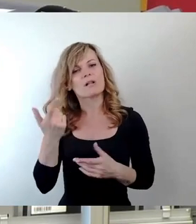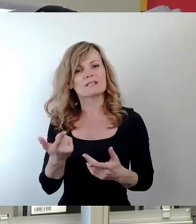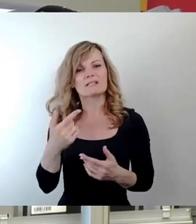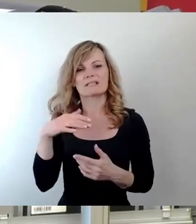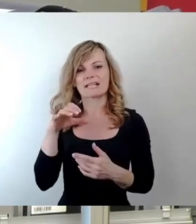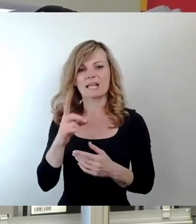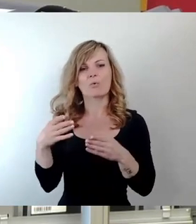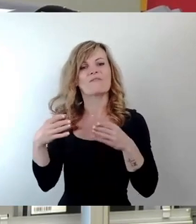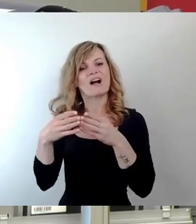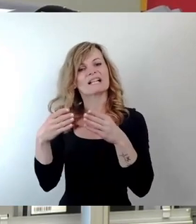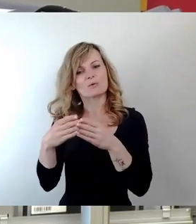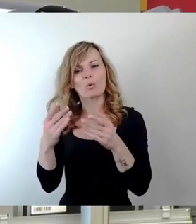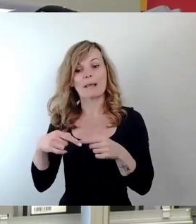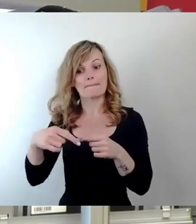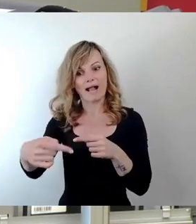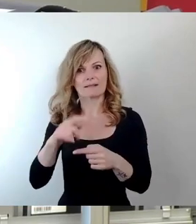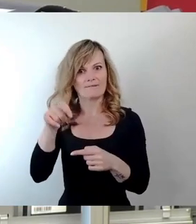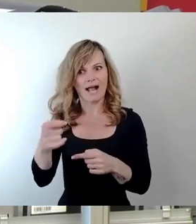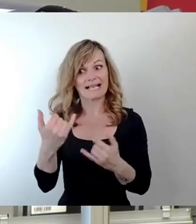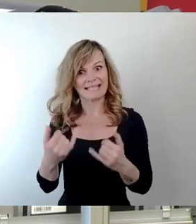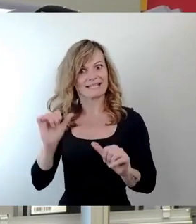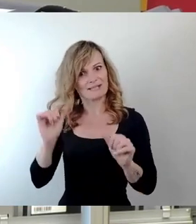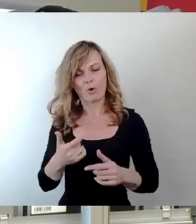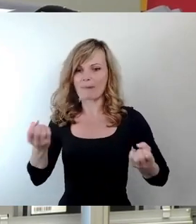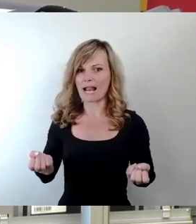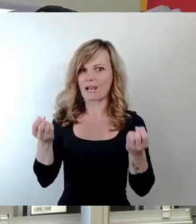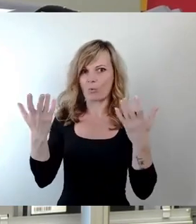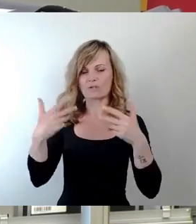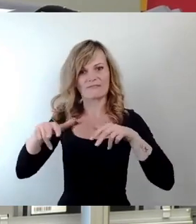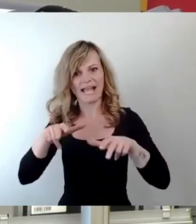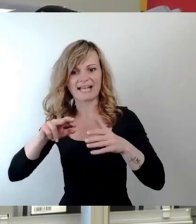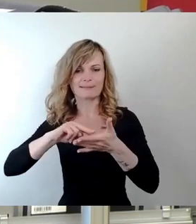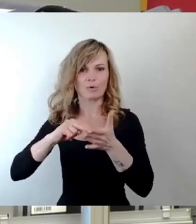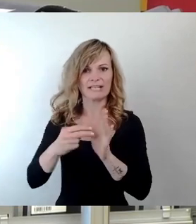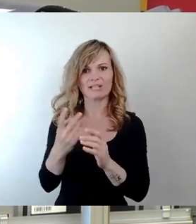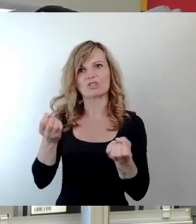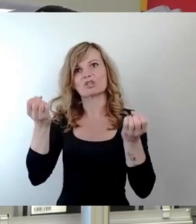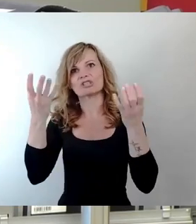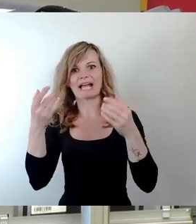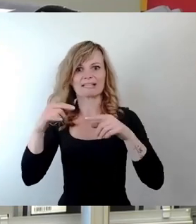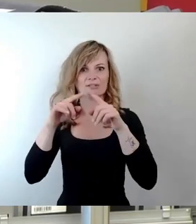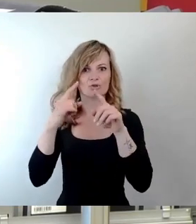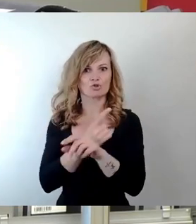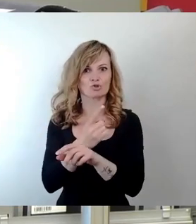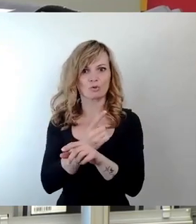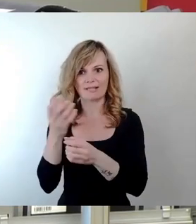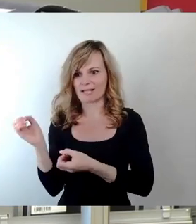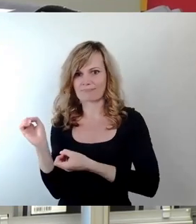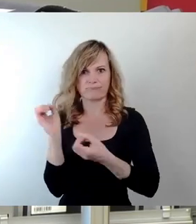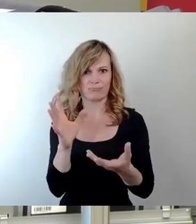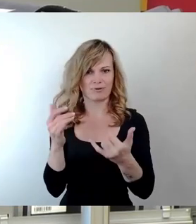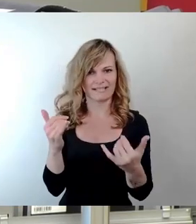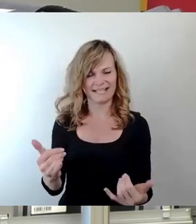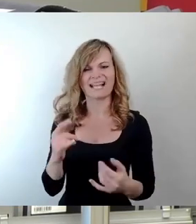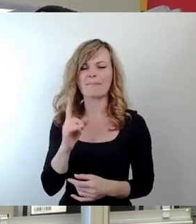kurz vor den Wahlen hier nochmal so eine verkehrspolitische Sternstunde in den Rat zu bringen. Aber ich muss echt zugeben, das ist halt bei Herrn Zastrow